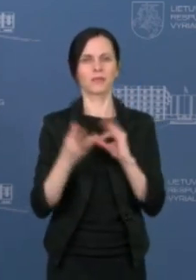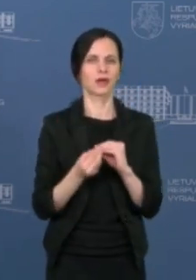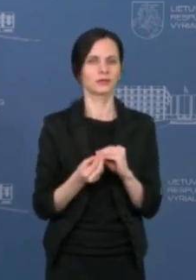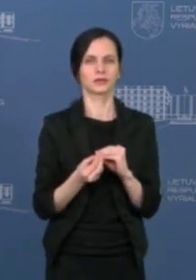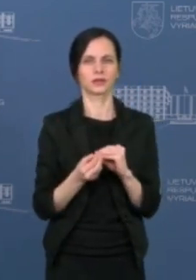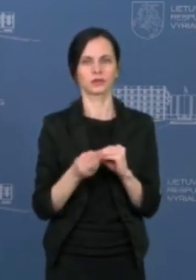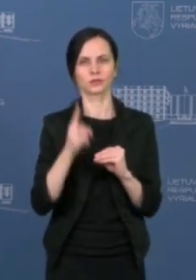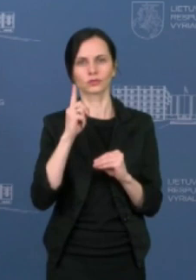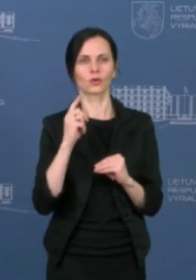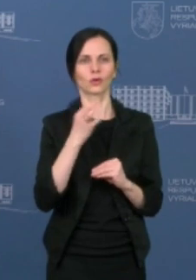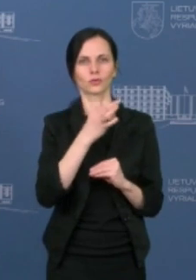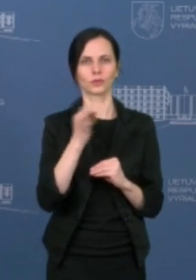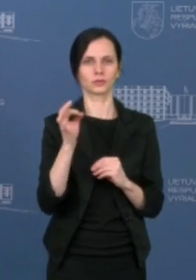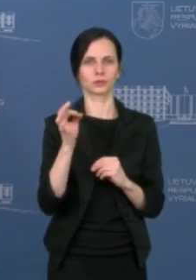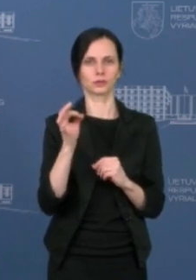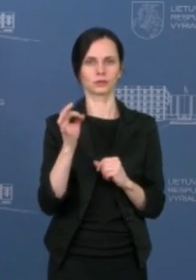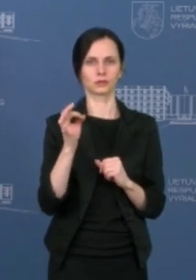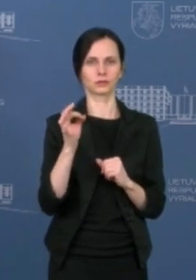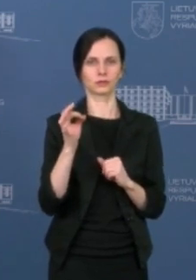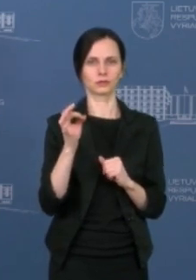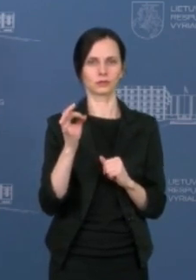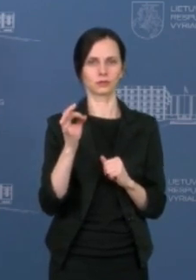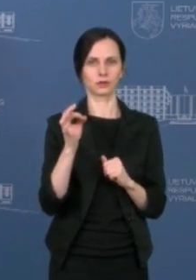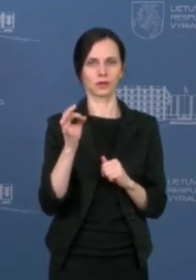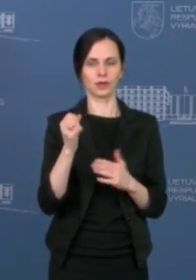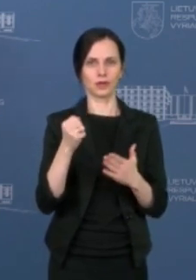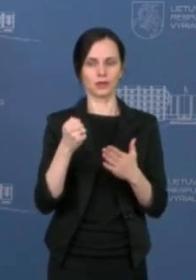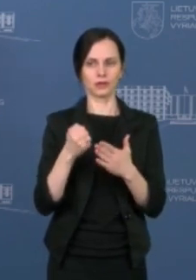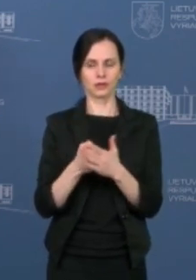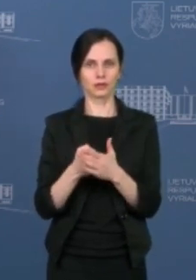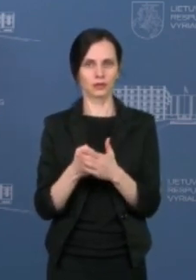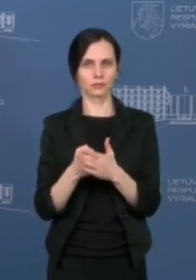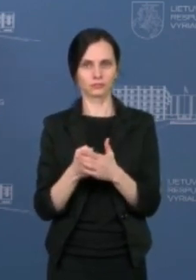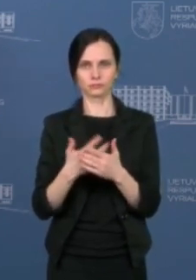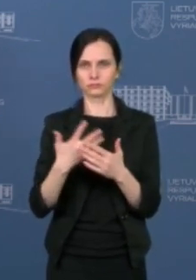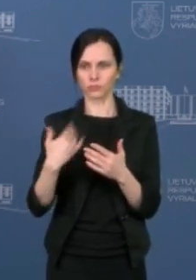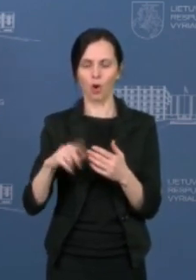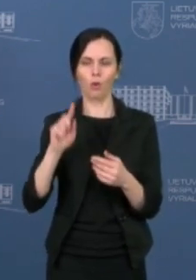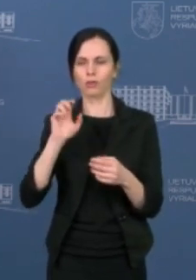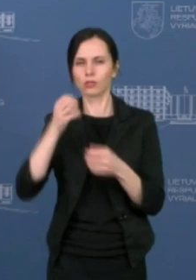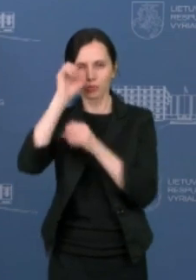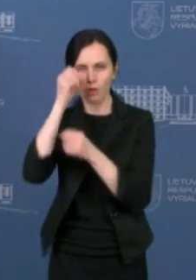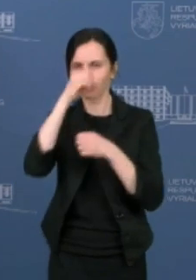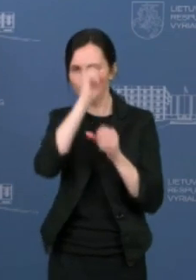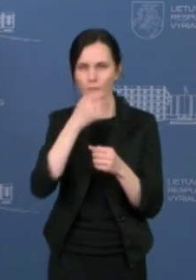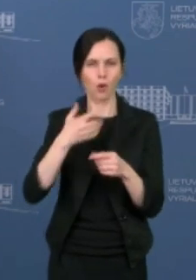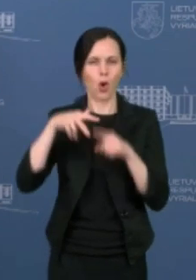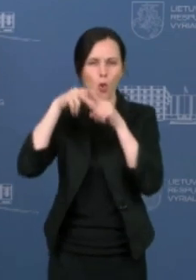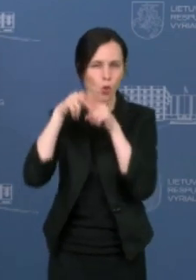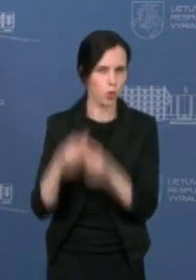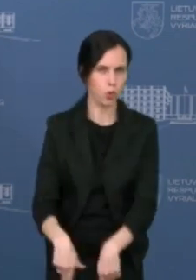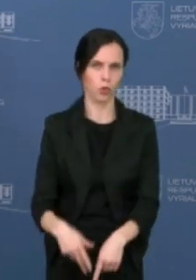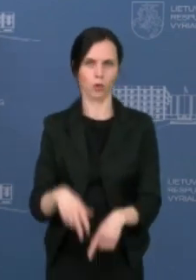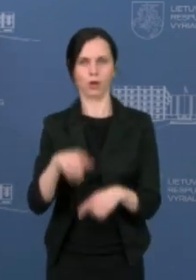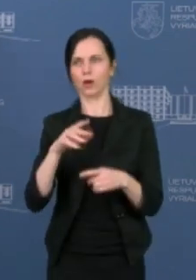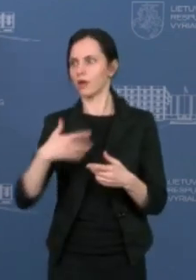paprastai iki to piko metu, kada jau buvo mūsų laboratorijos praktiškai visos perkratos, aš turiu